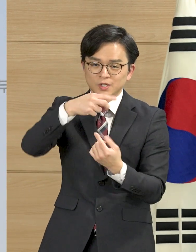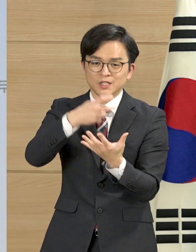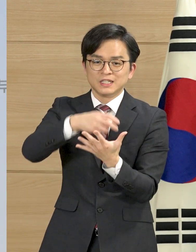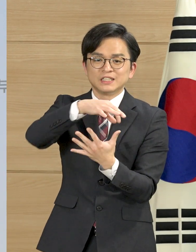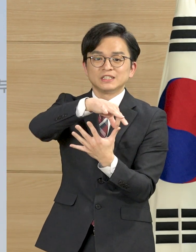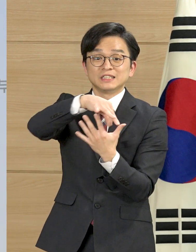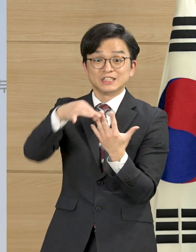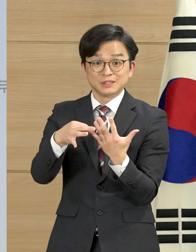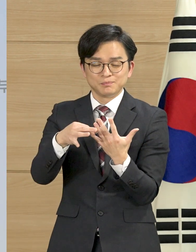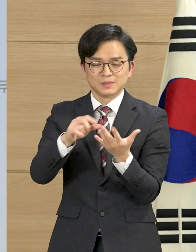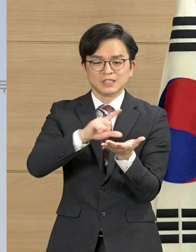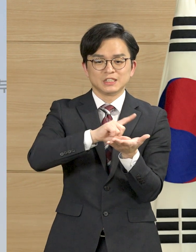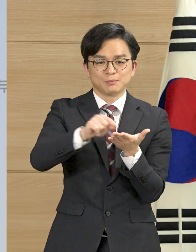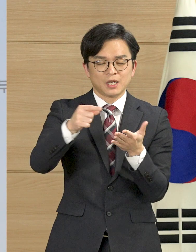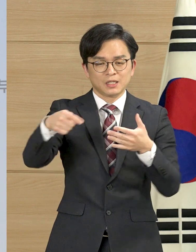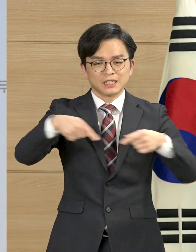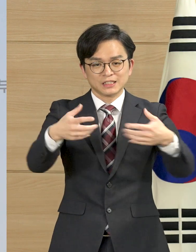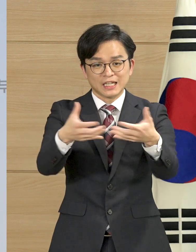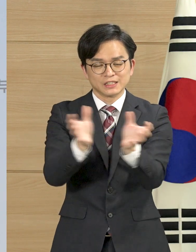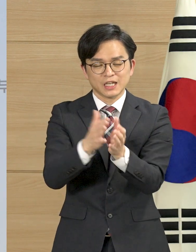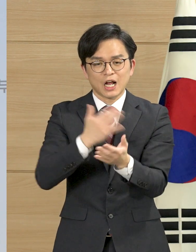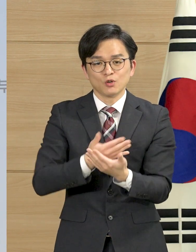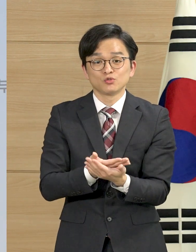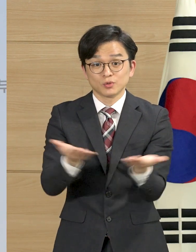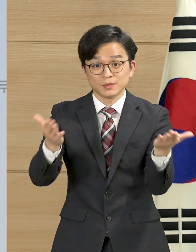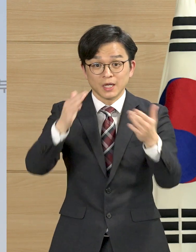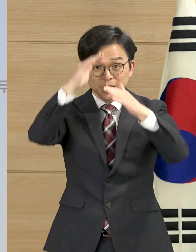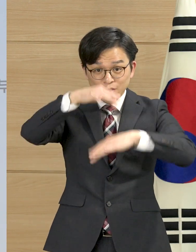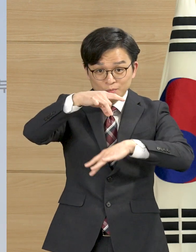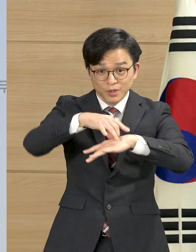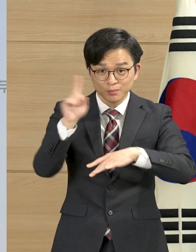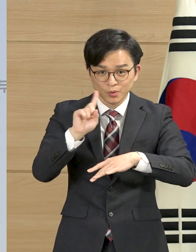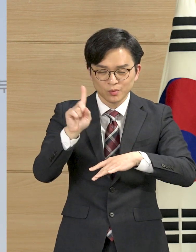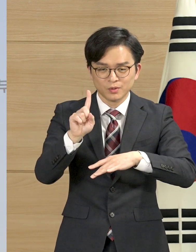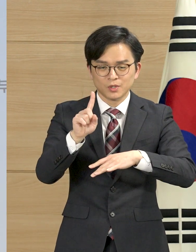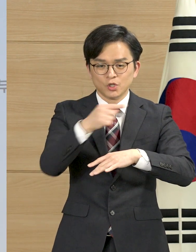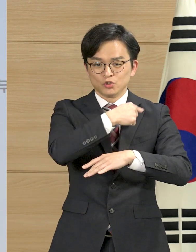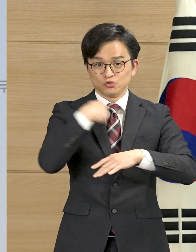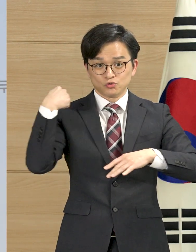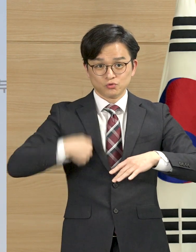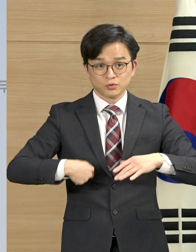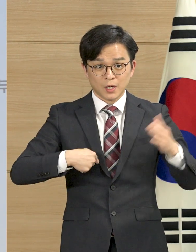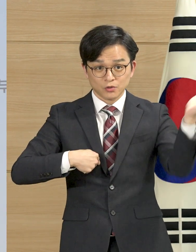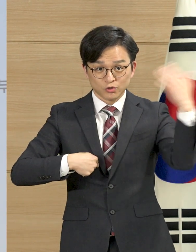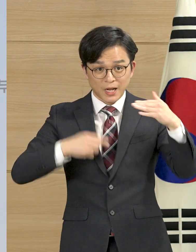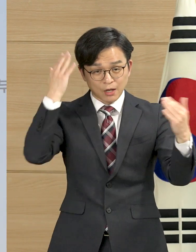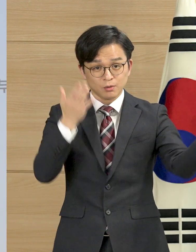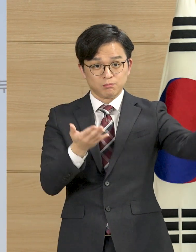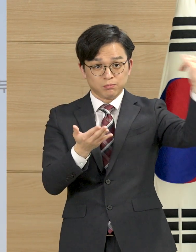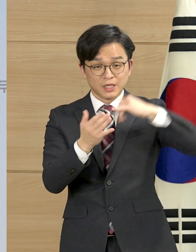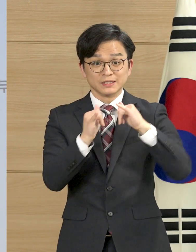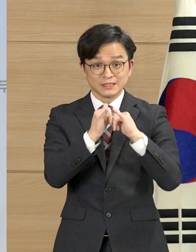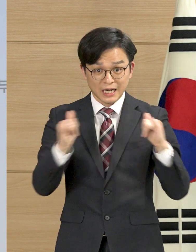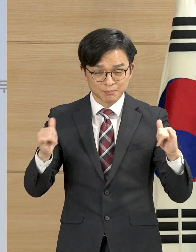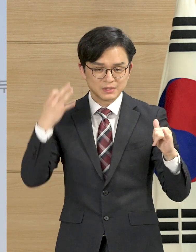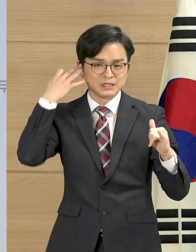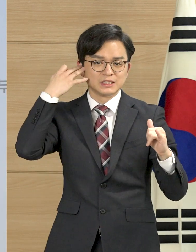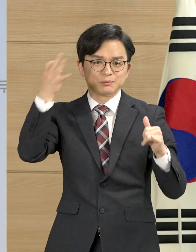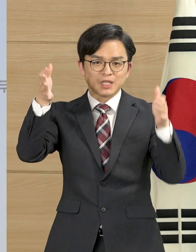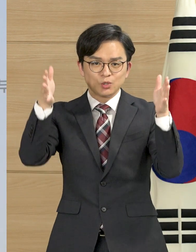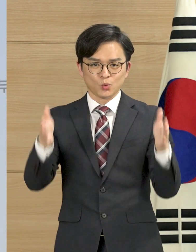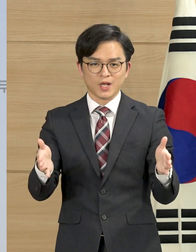정부 부처와 지자체 등에 배포하였으며 주된 내용은 중국 입국자의 경우 입국 후